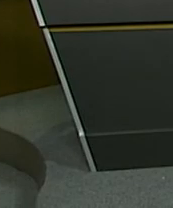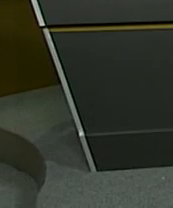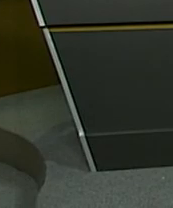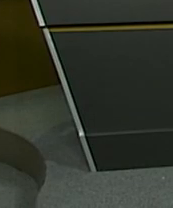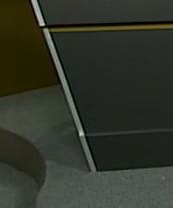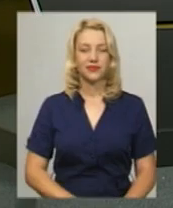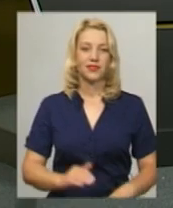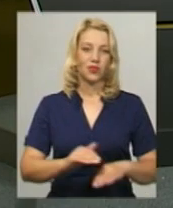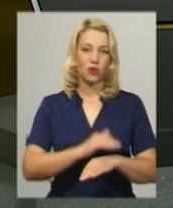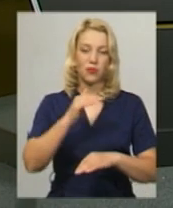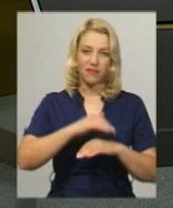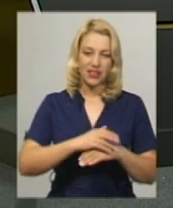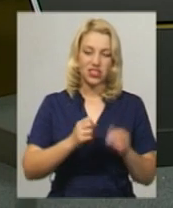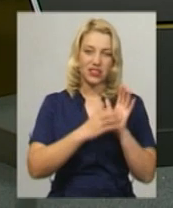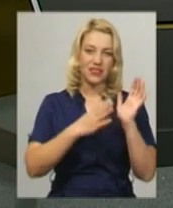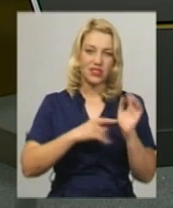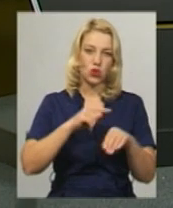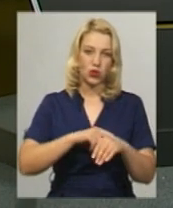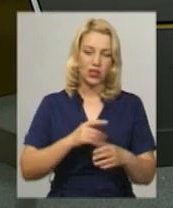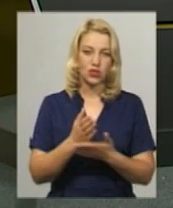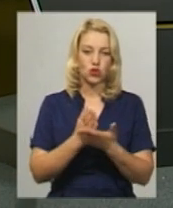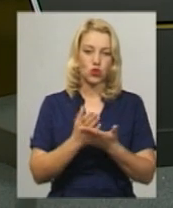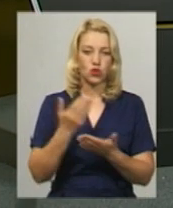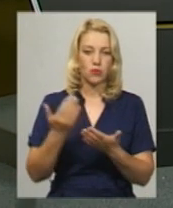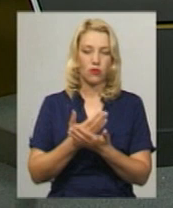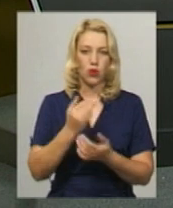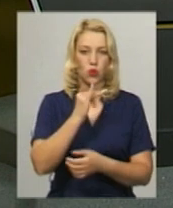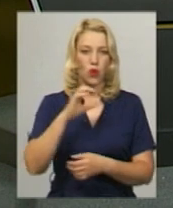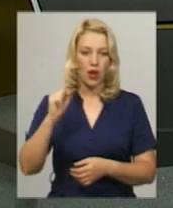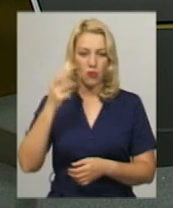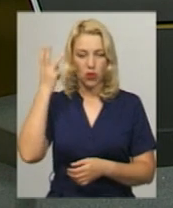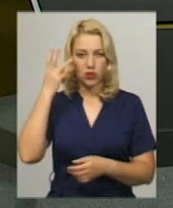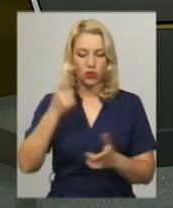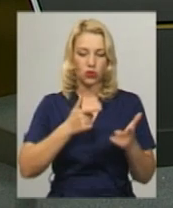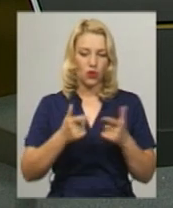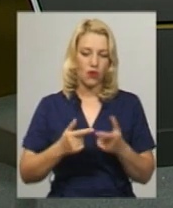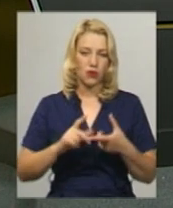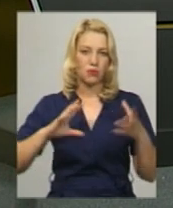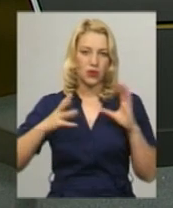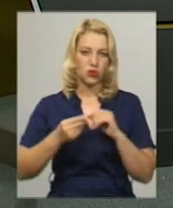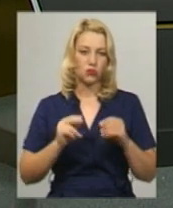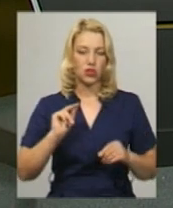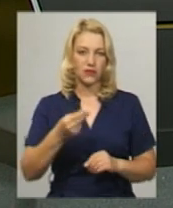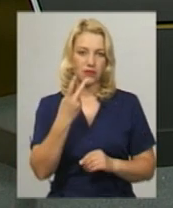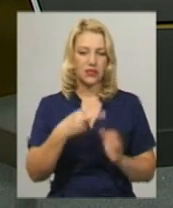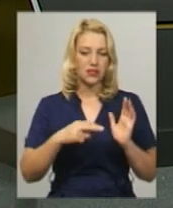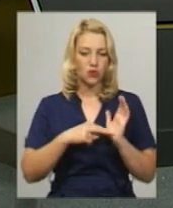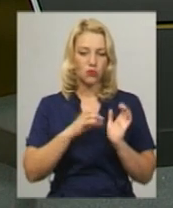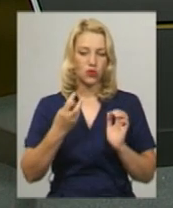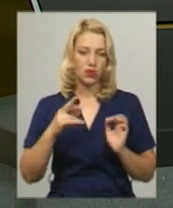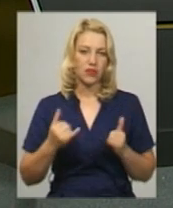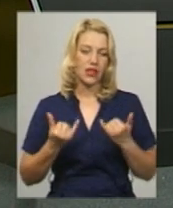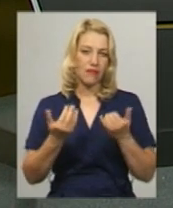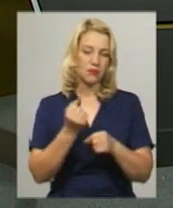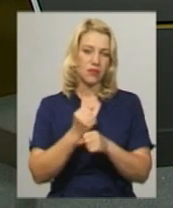Доброго вечора, 19-та година. Служба новин ЮАП «Ділля» готова підбити інформаційний підсумок четверга, 27 червня. Для вас працюють